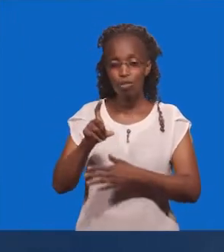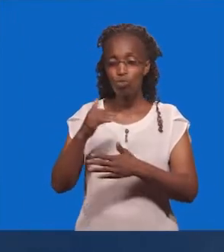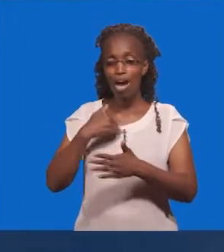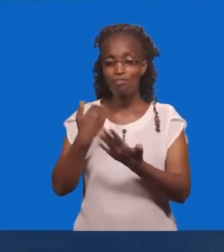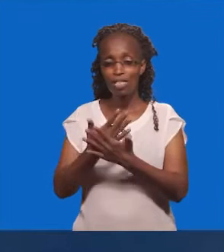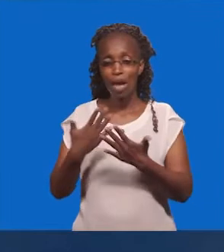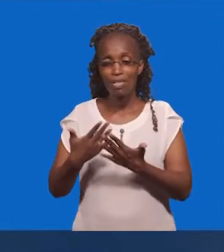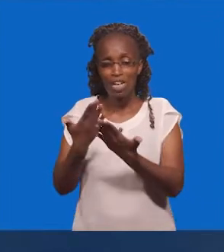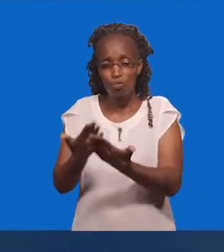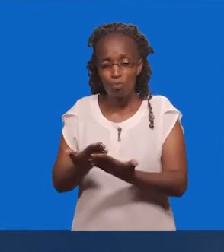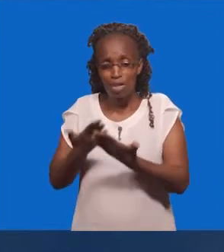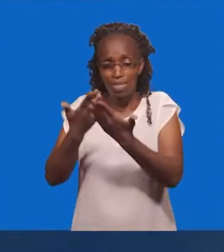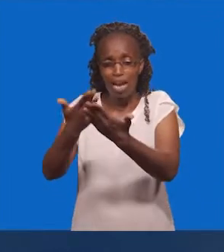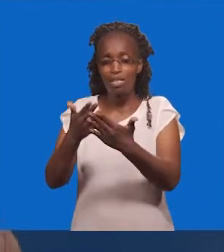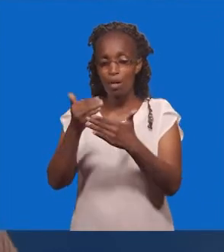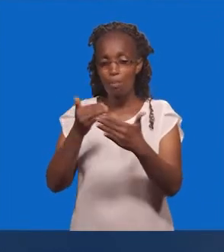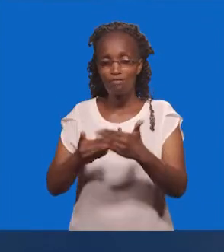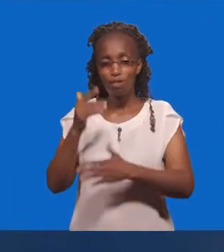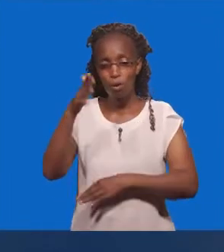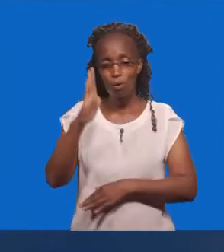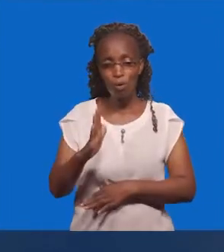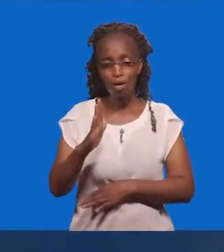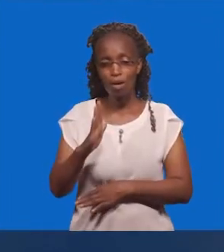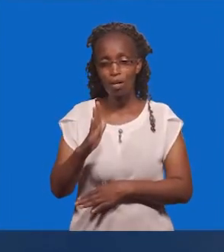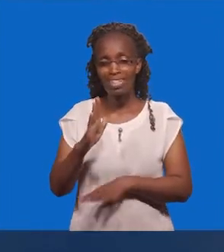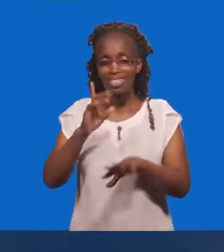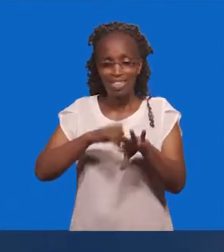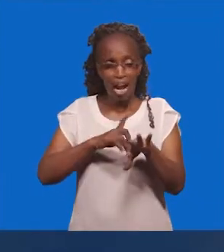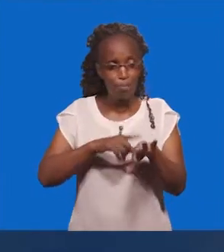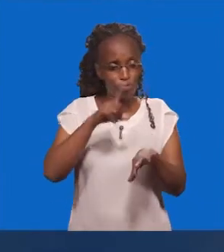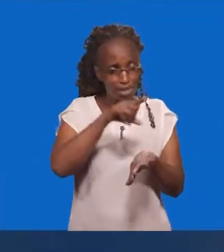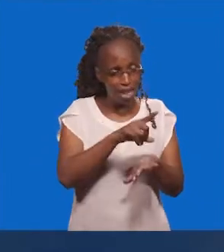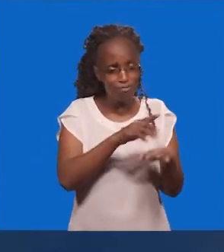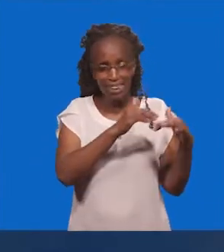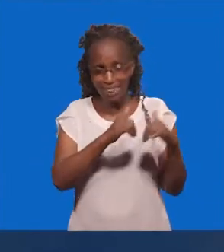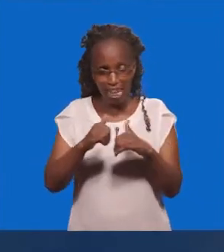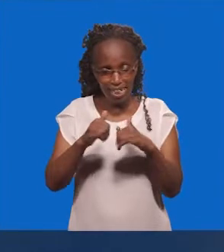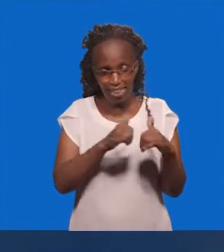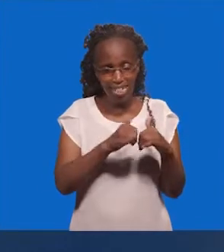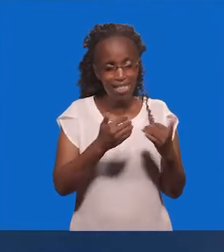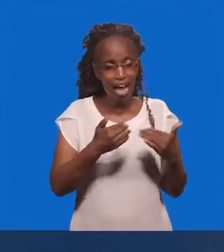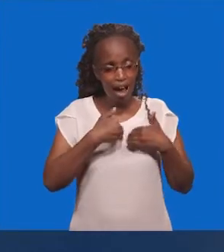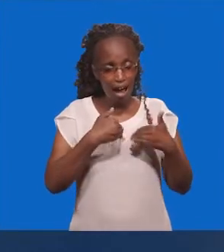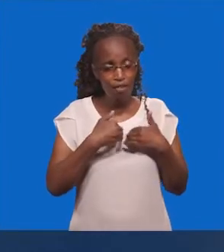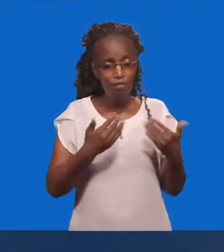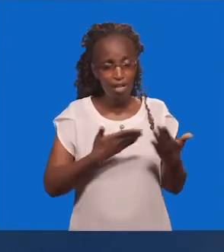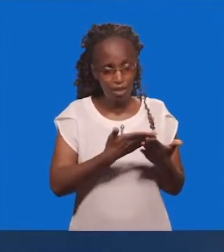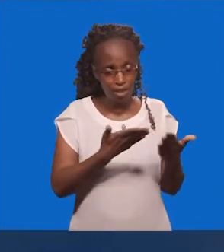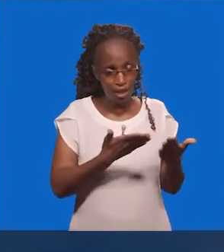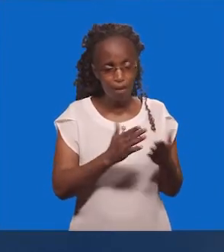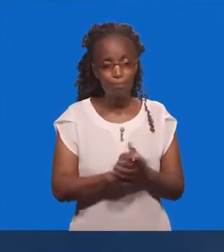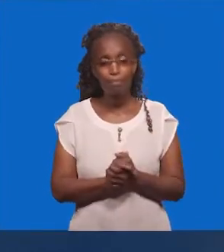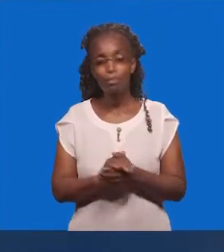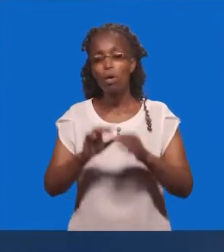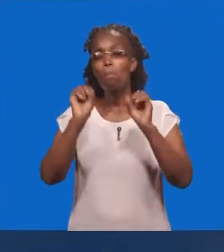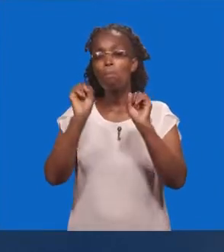Ama Kazi Yambayo Umeweza Kufanya Mbele Zamunyezi Mungu Ambayo Wakati Yambapo Unaingia Katika Changamoto Ambayo Wakati Unaingia Katika